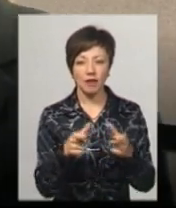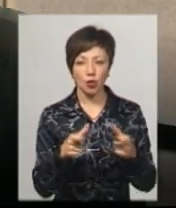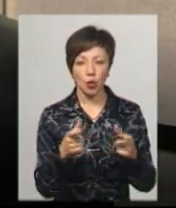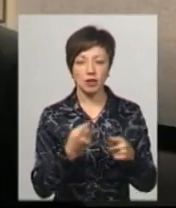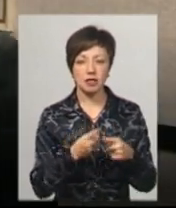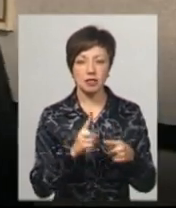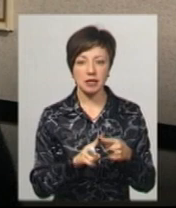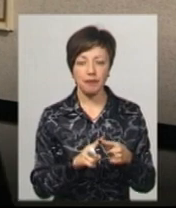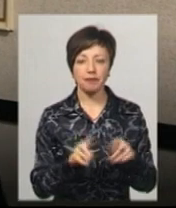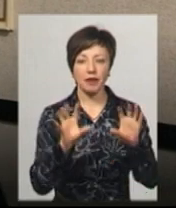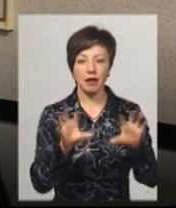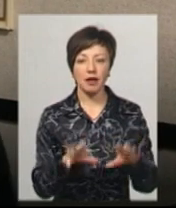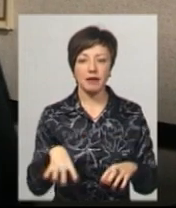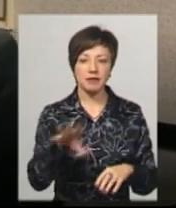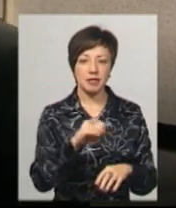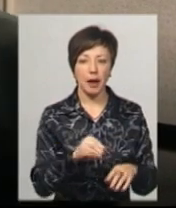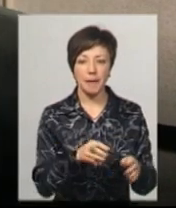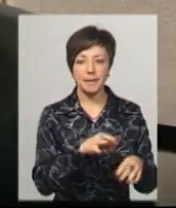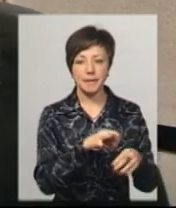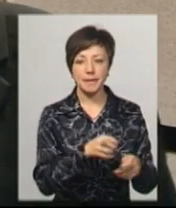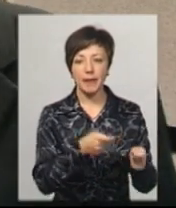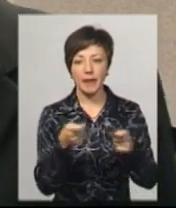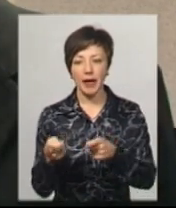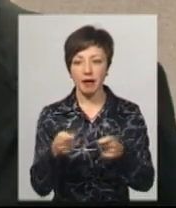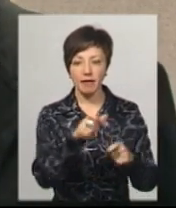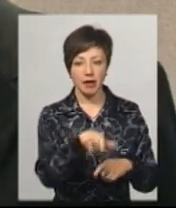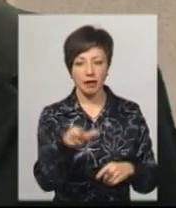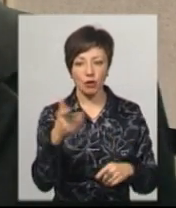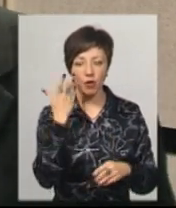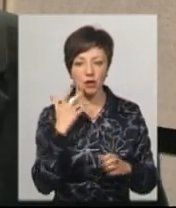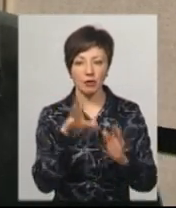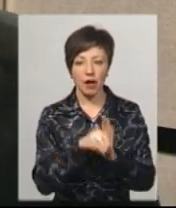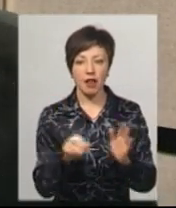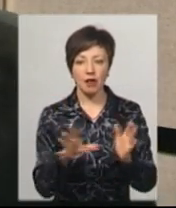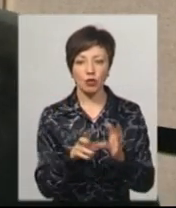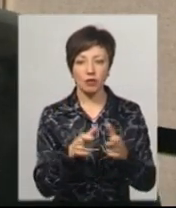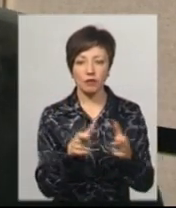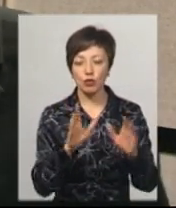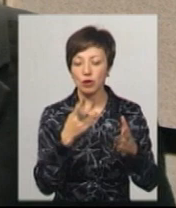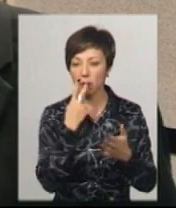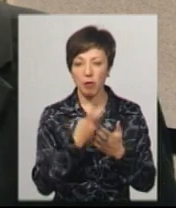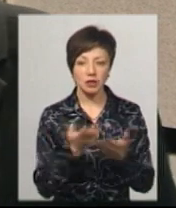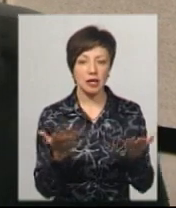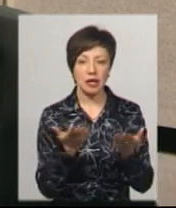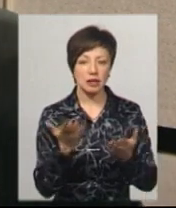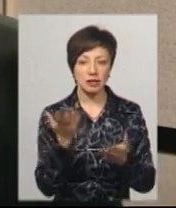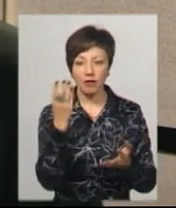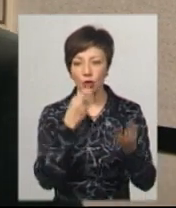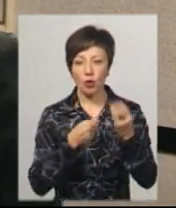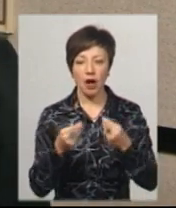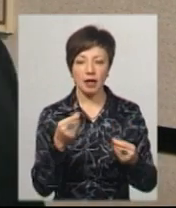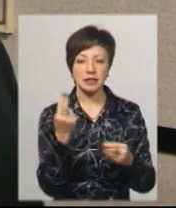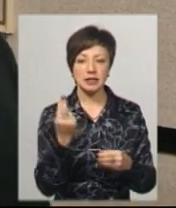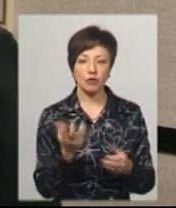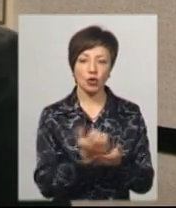це легалізація всіх перевезень. Тому що, коли ми запровадимо електронний квиток, ми будемо бачити не якісь там віртуальні цифри